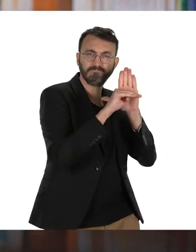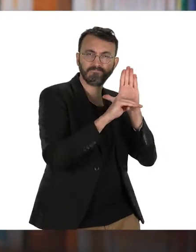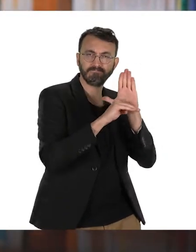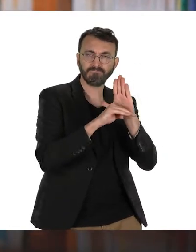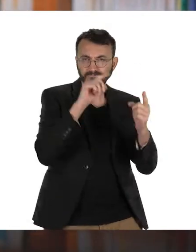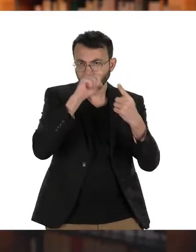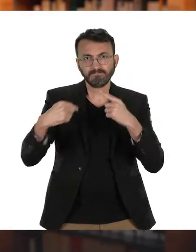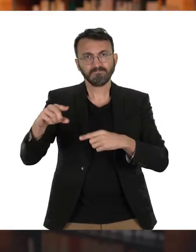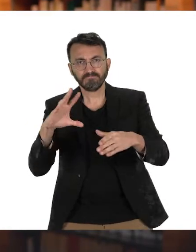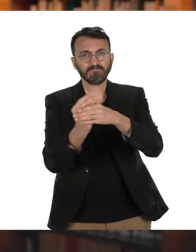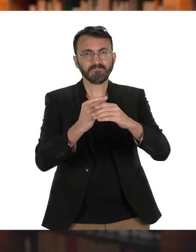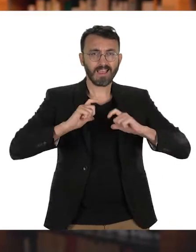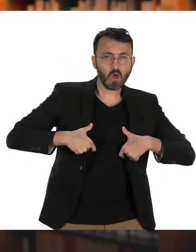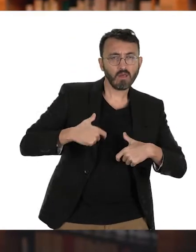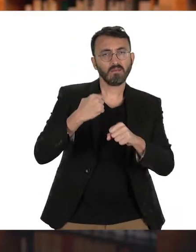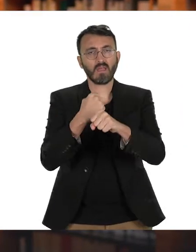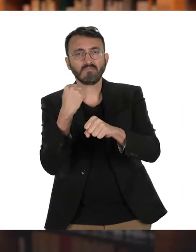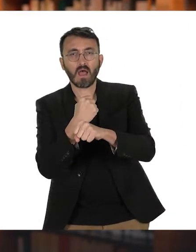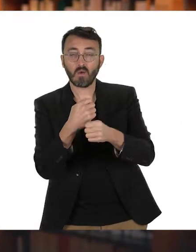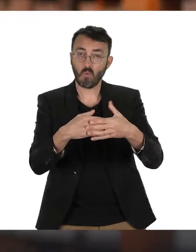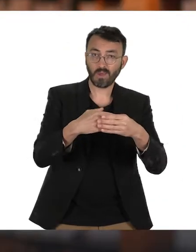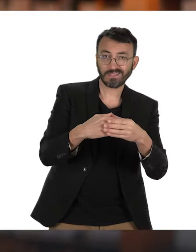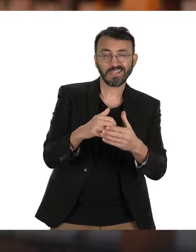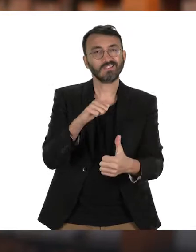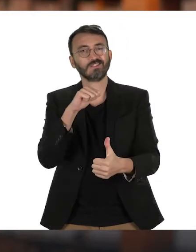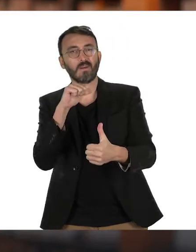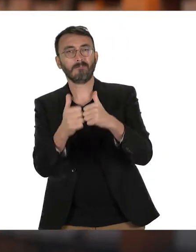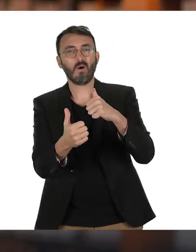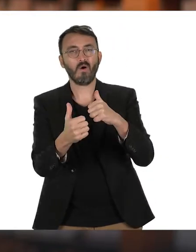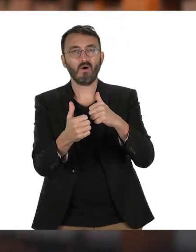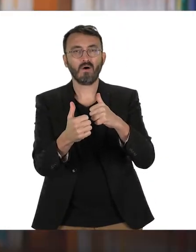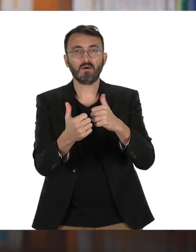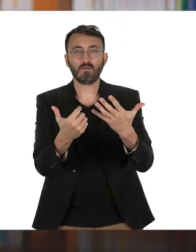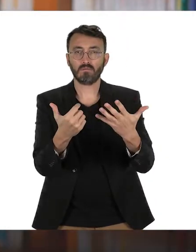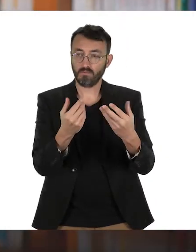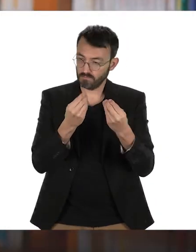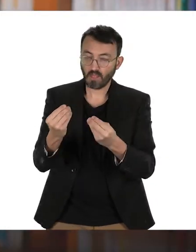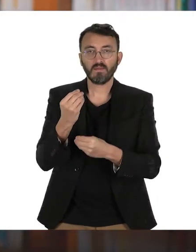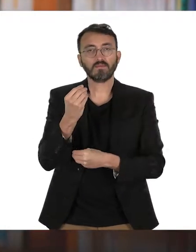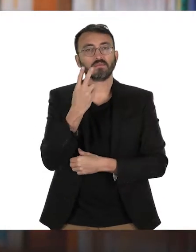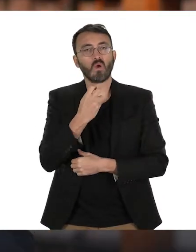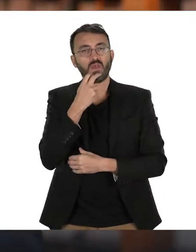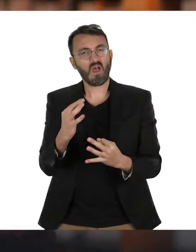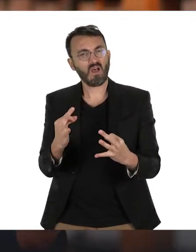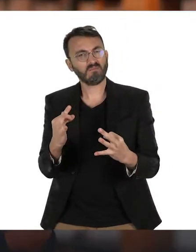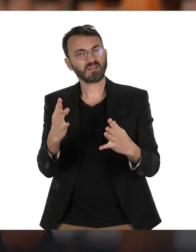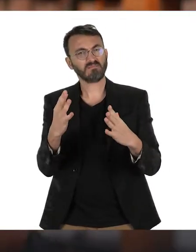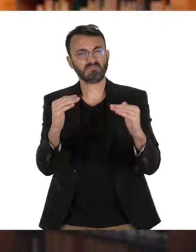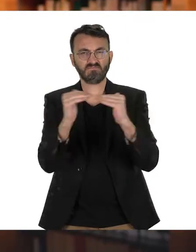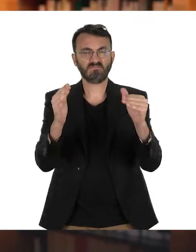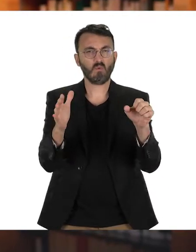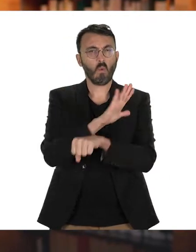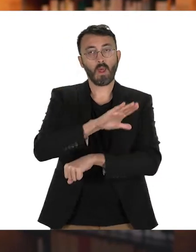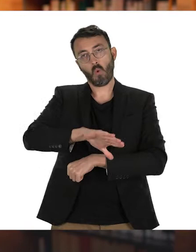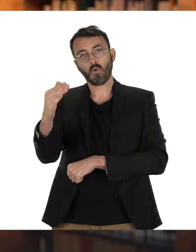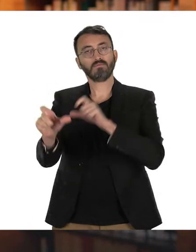pour les inclure à l'école, dans le travail, dans les loisirs, dans le sport, afin qu'ils mènent une vie de